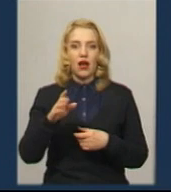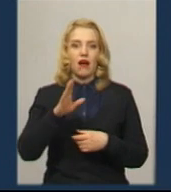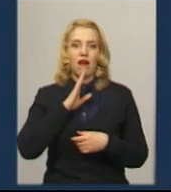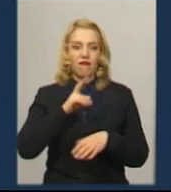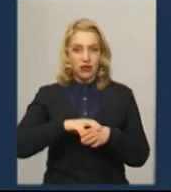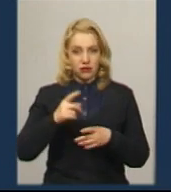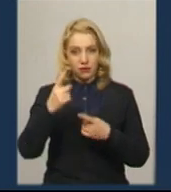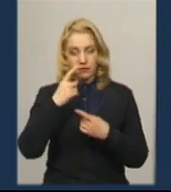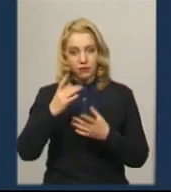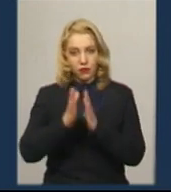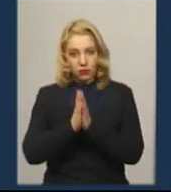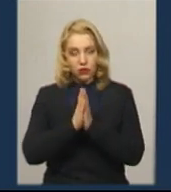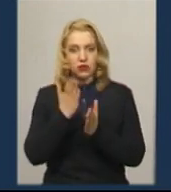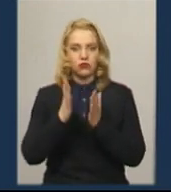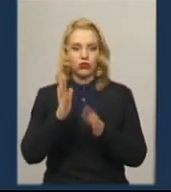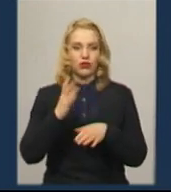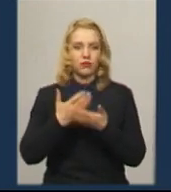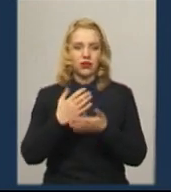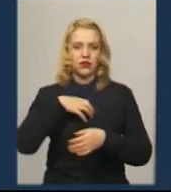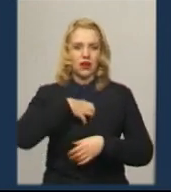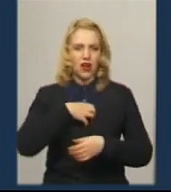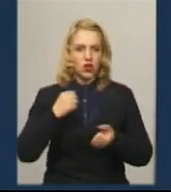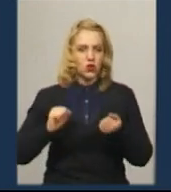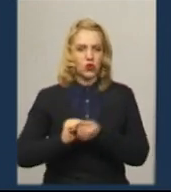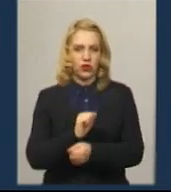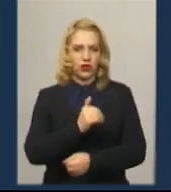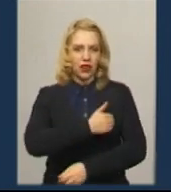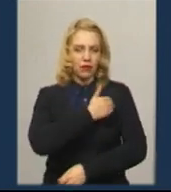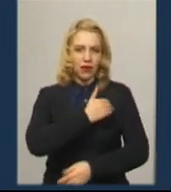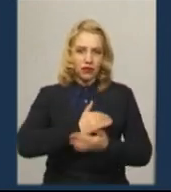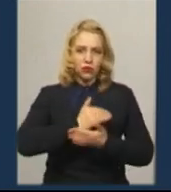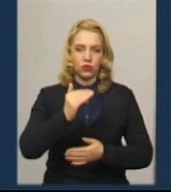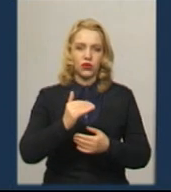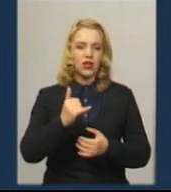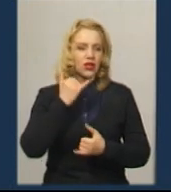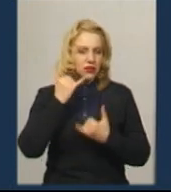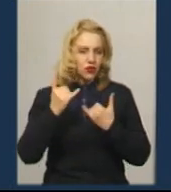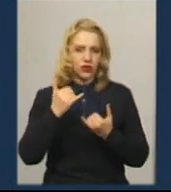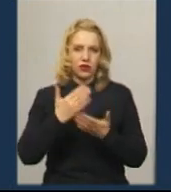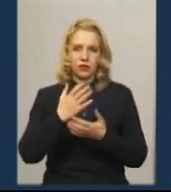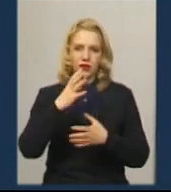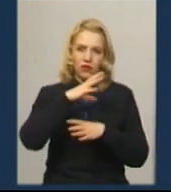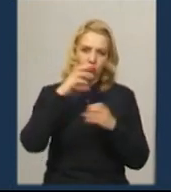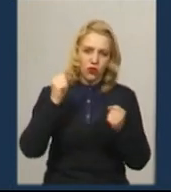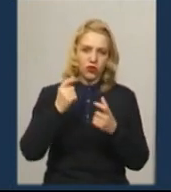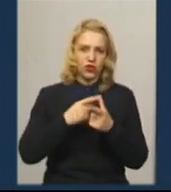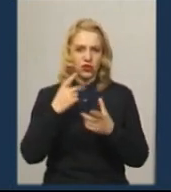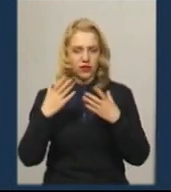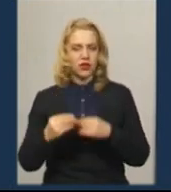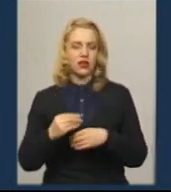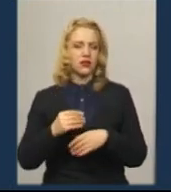симптоми, сухий кашель, температура. Сказала дзвонити їй вночі, в день, без різниці. Коли це все